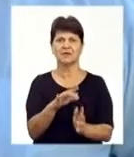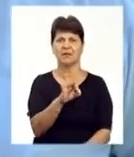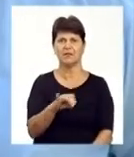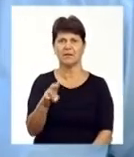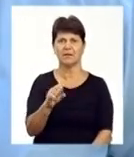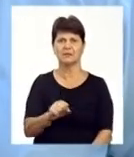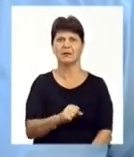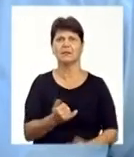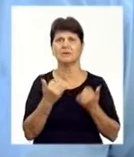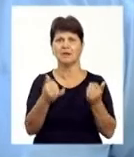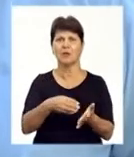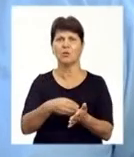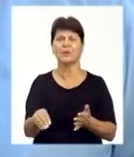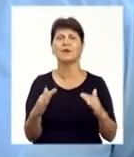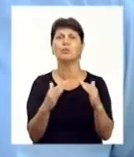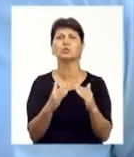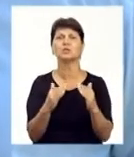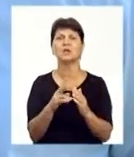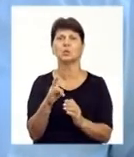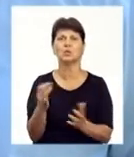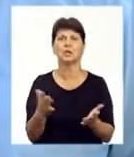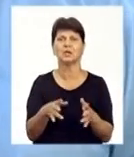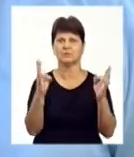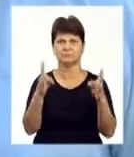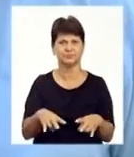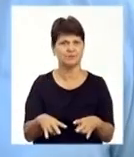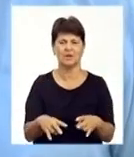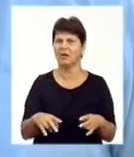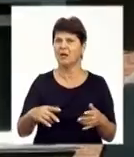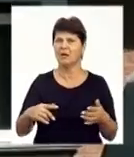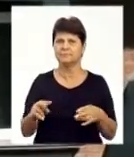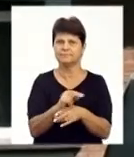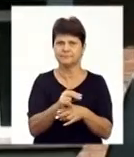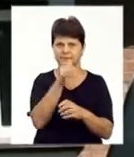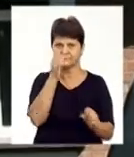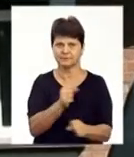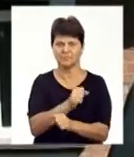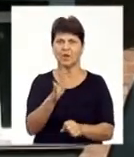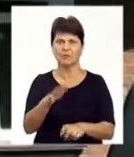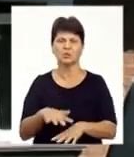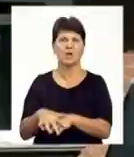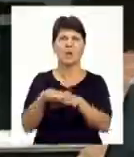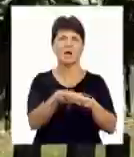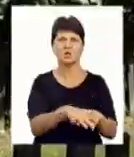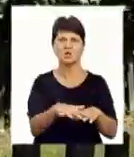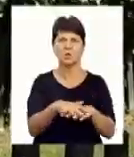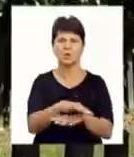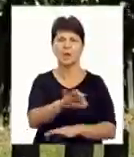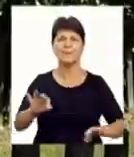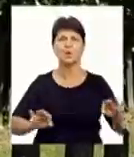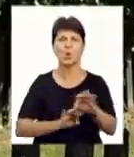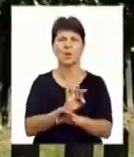купівлі будинку, який постраждав, і який не підлягає відновленню. Також буде розрахунок з проєктними організаціями, які